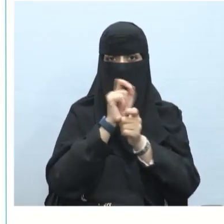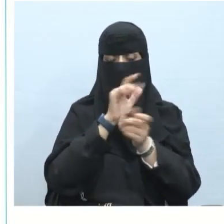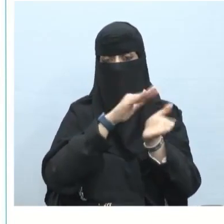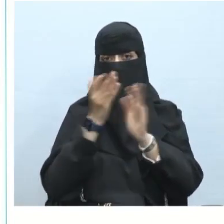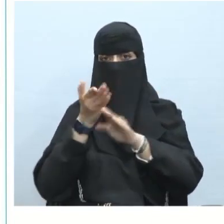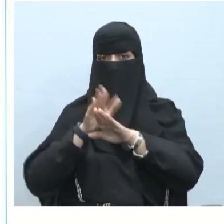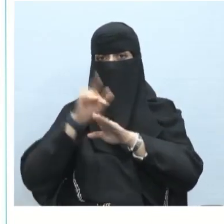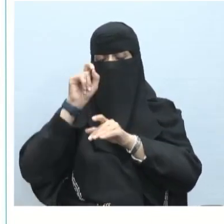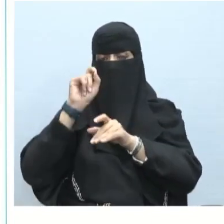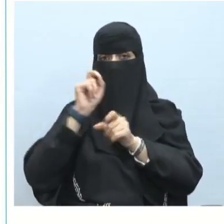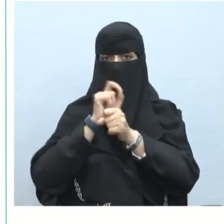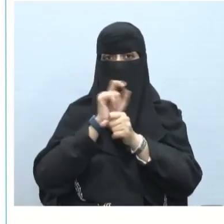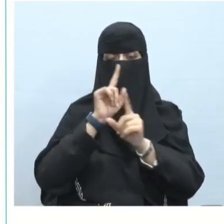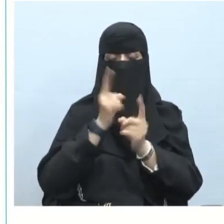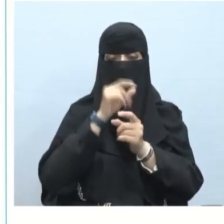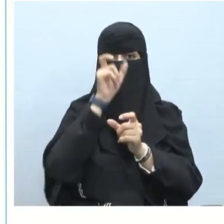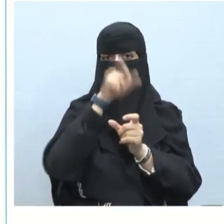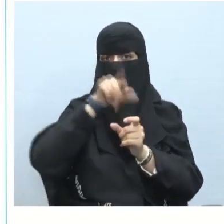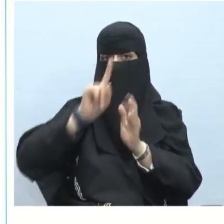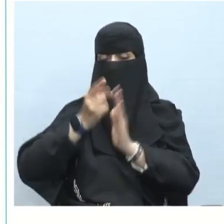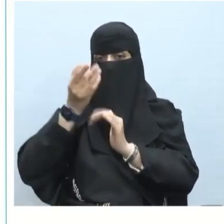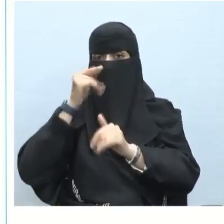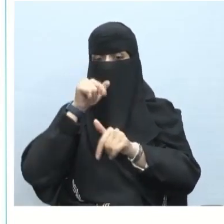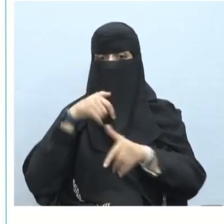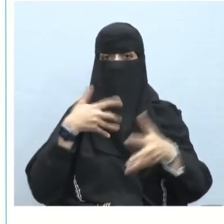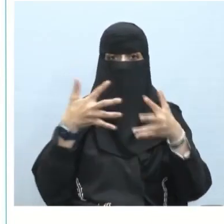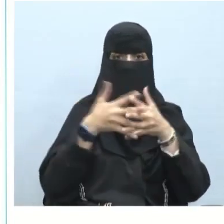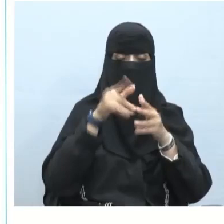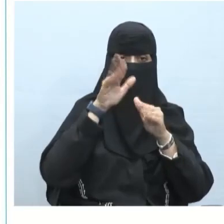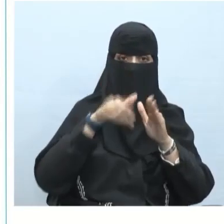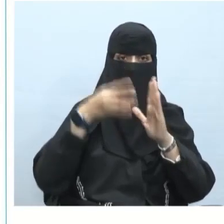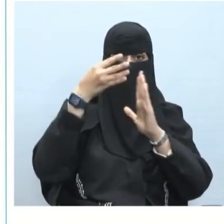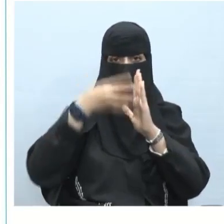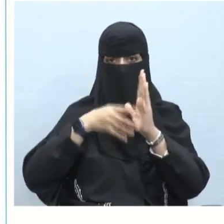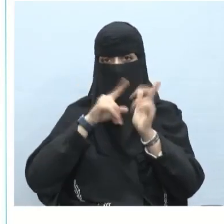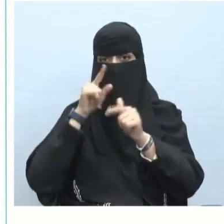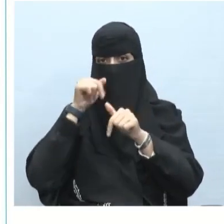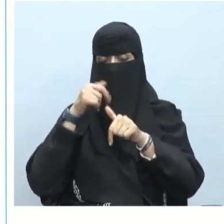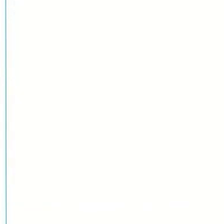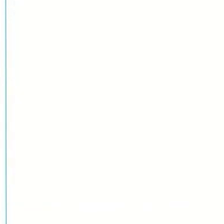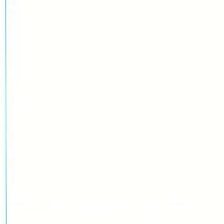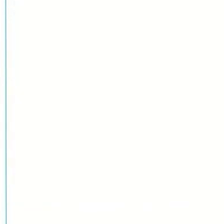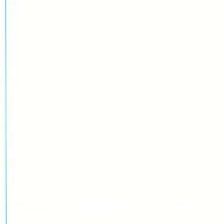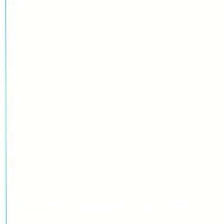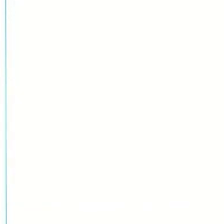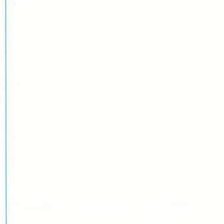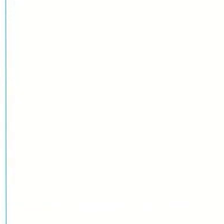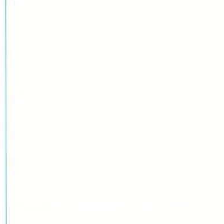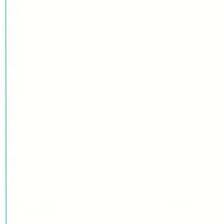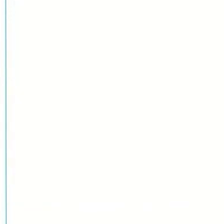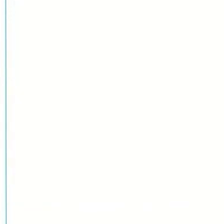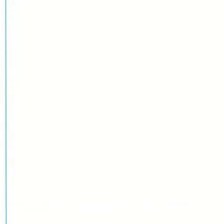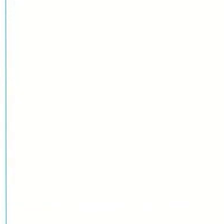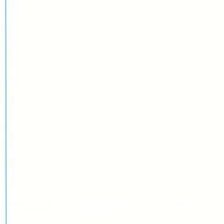يلقي ويفتك إذن هنا اشترك في الحكم وفي الإعراب ننتقل إلى